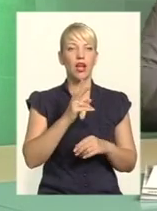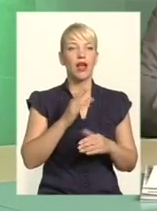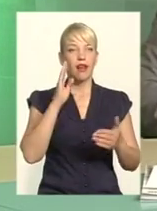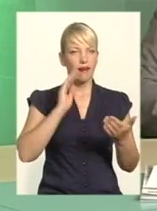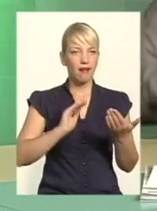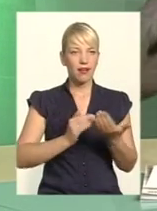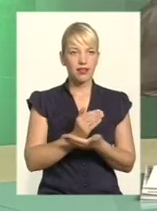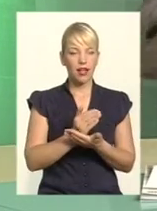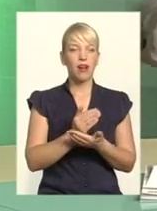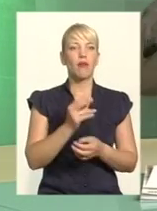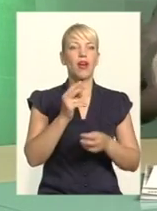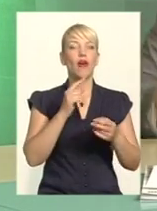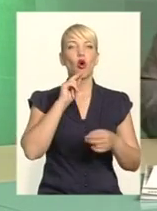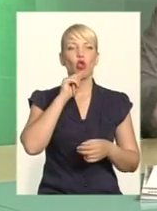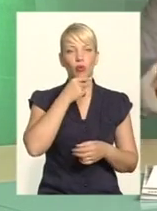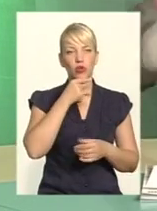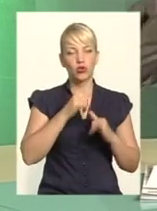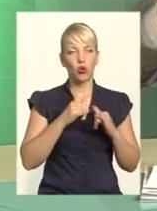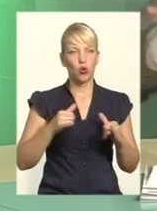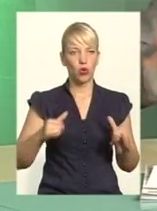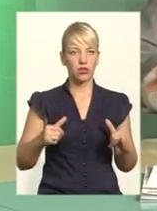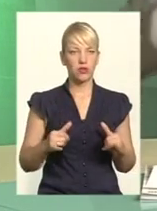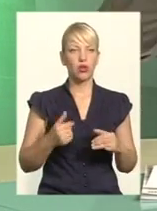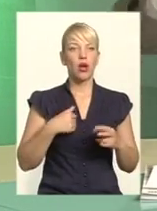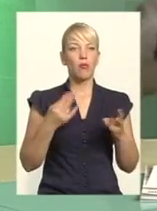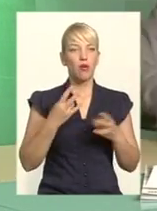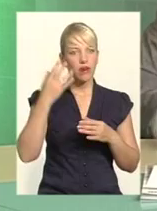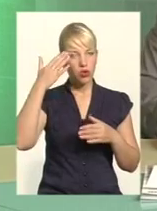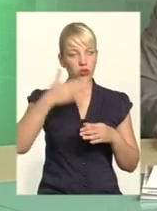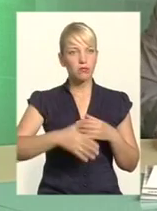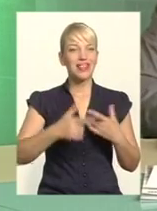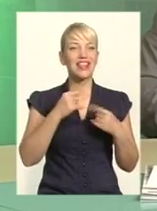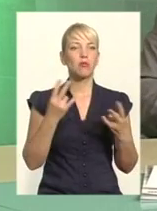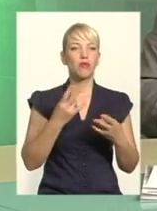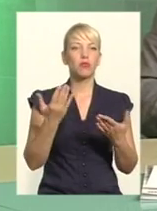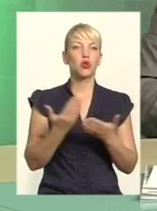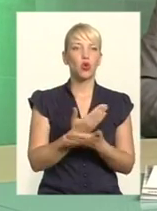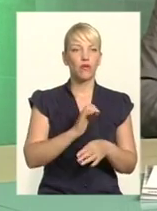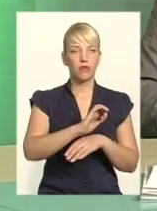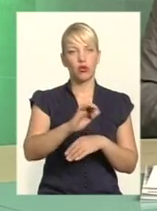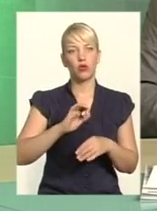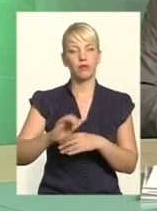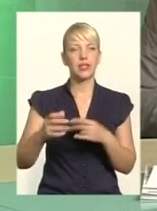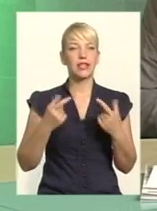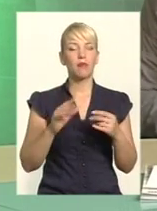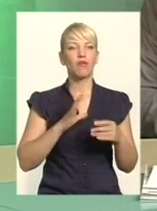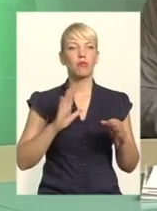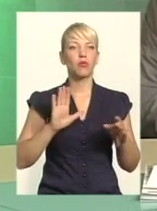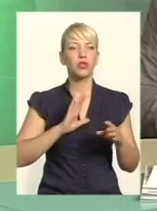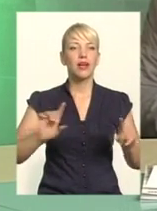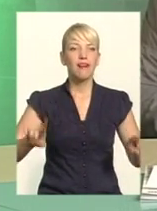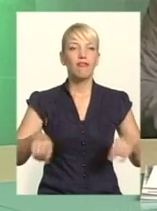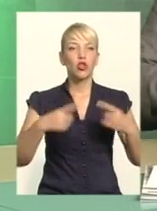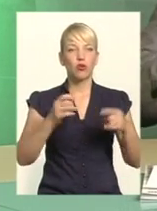економічного розвитку. Ми, в першу чергу, маємо розуміти, де які мають бути нові виробництва, раз, де мають бути відновлені виробництва, які сьогодні не